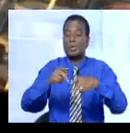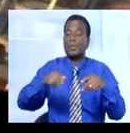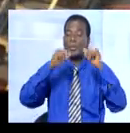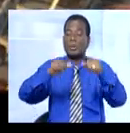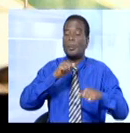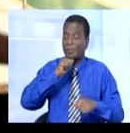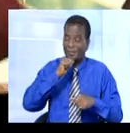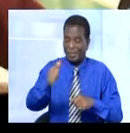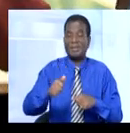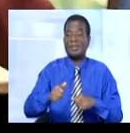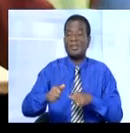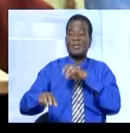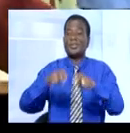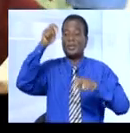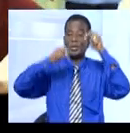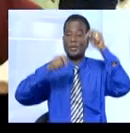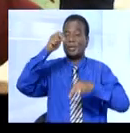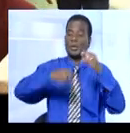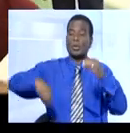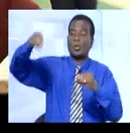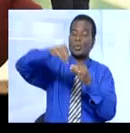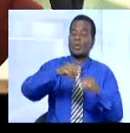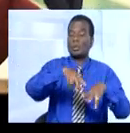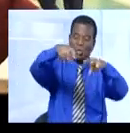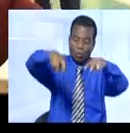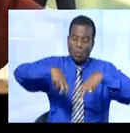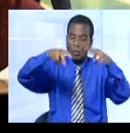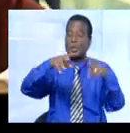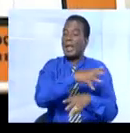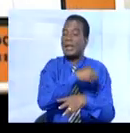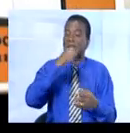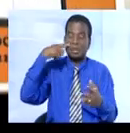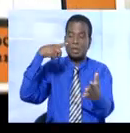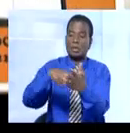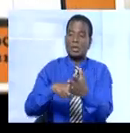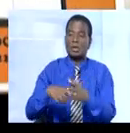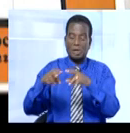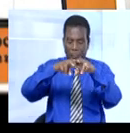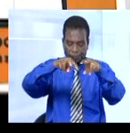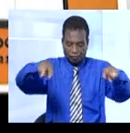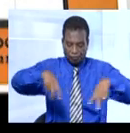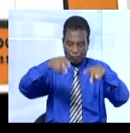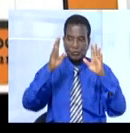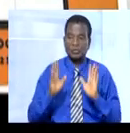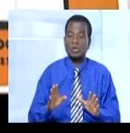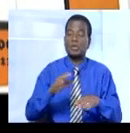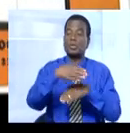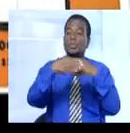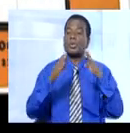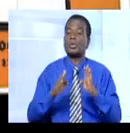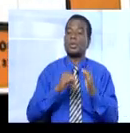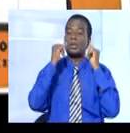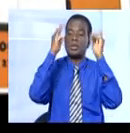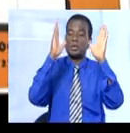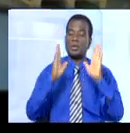à faire face à la concurrence et augmenter leur production. C'est un constat des chercheurs du Centre Ivoirien de Recherche Économique